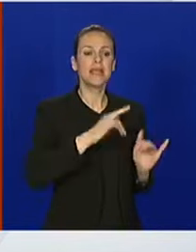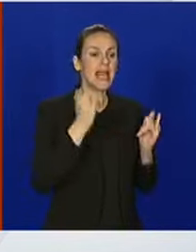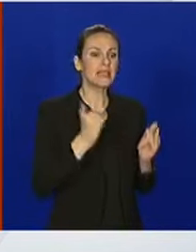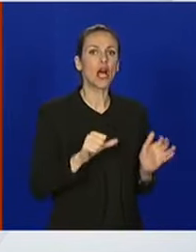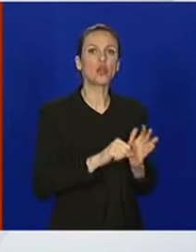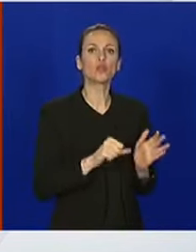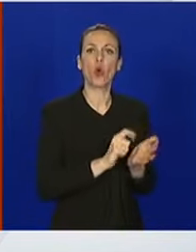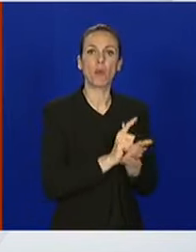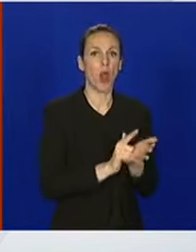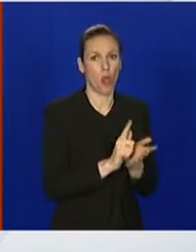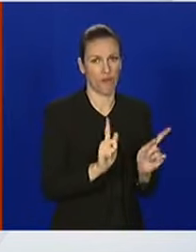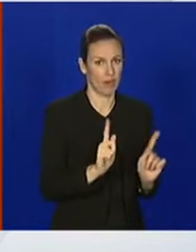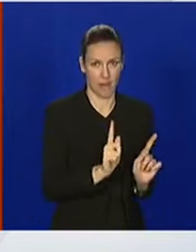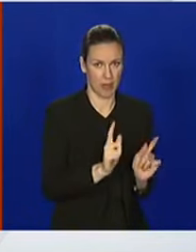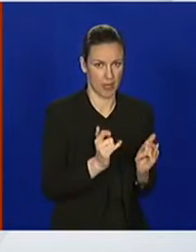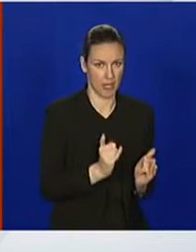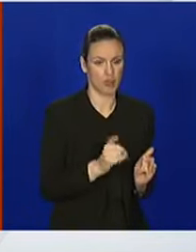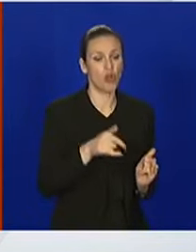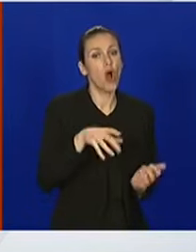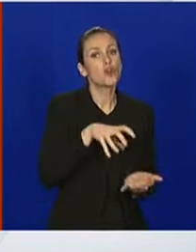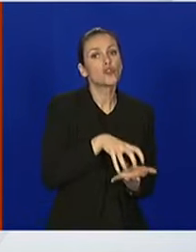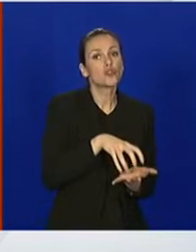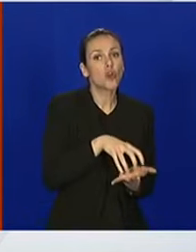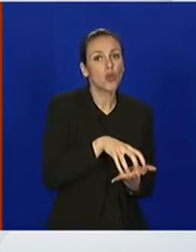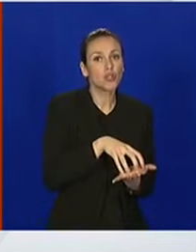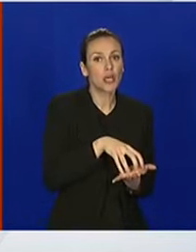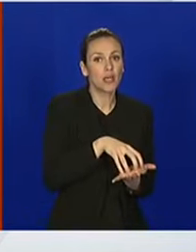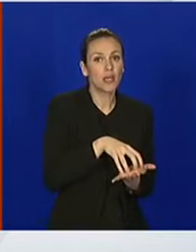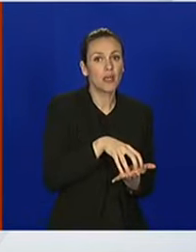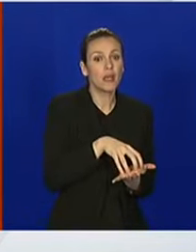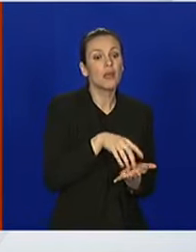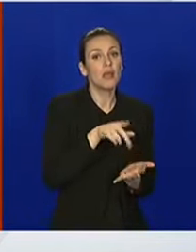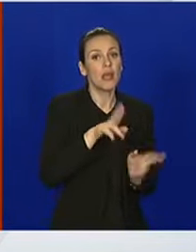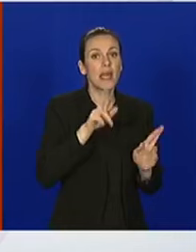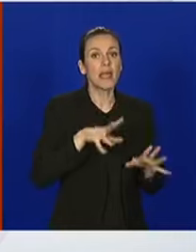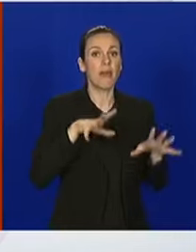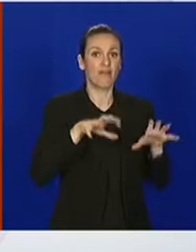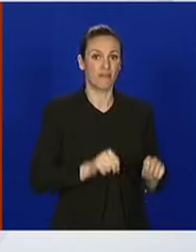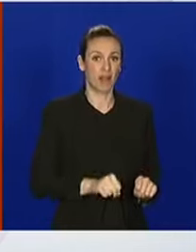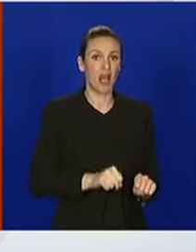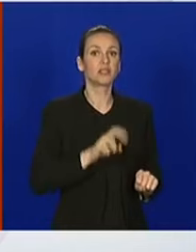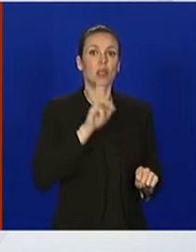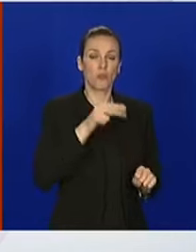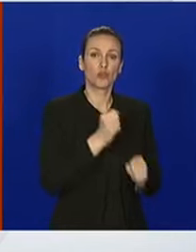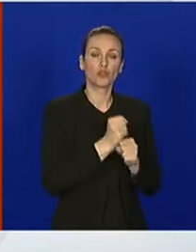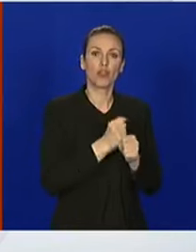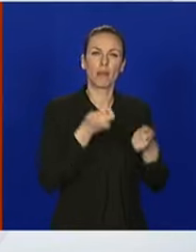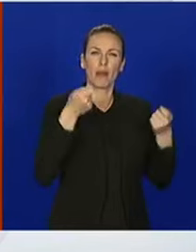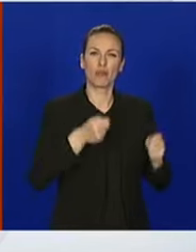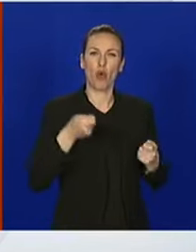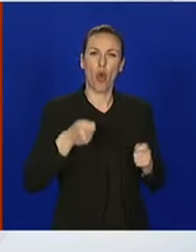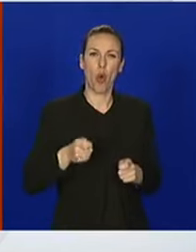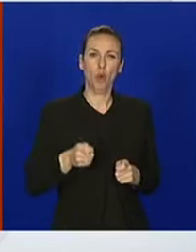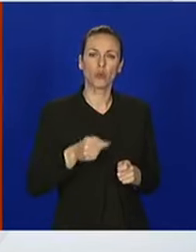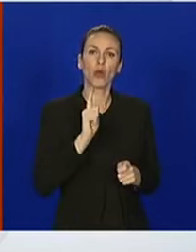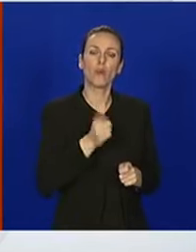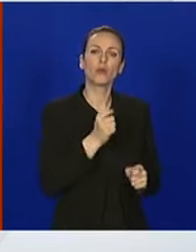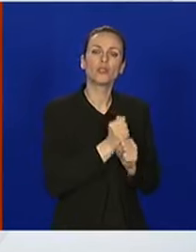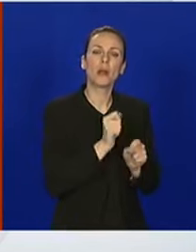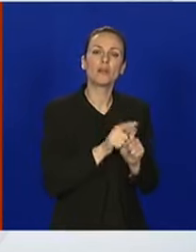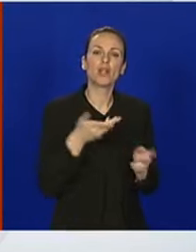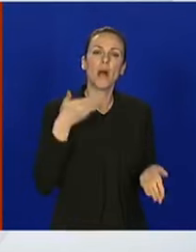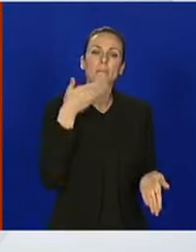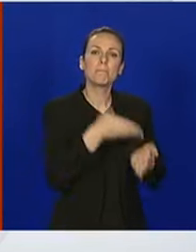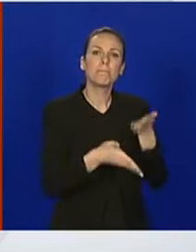vremenima. I ovaj stožer je ovlašten da donosi odluke kako bi se provele preporuke